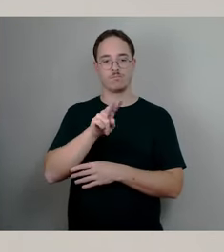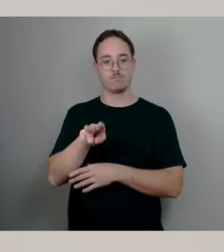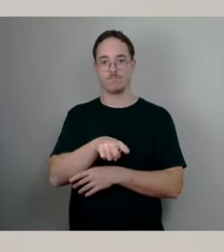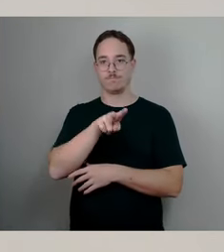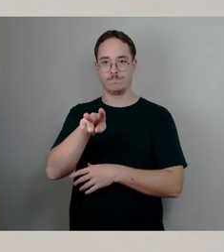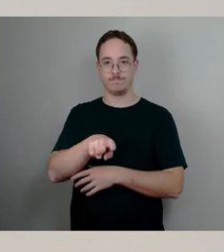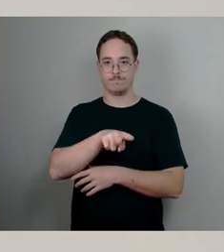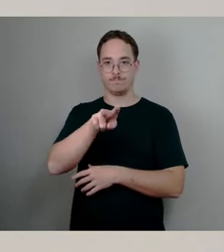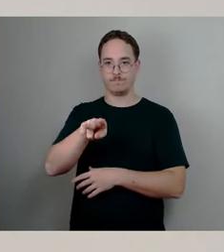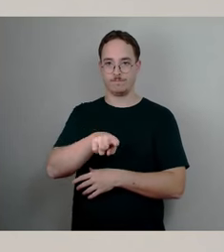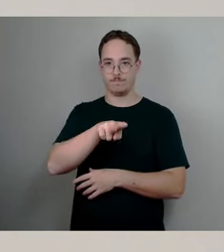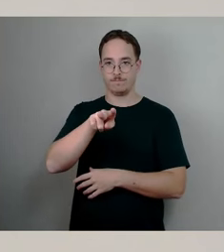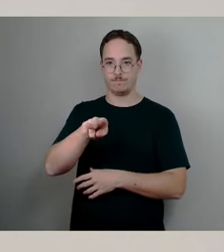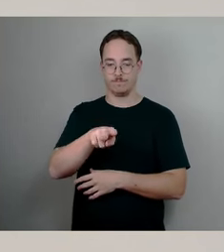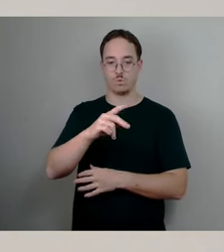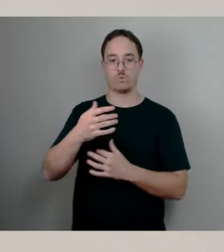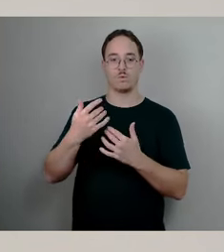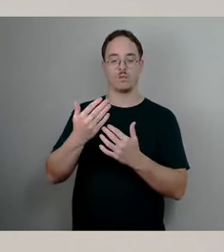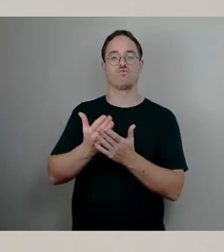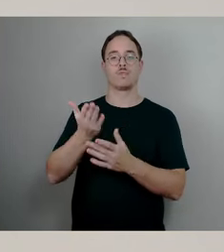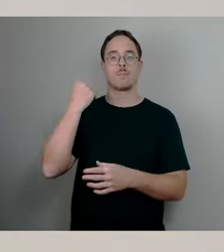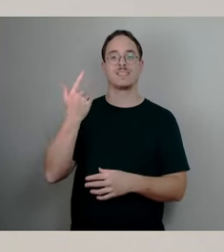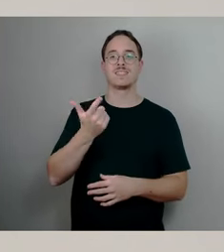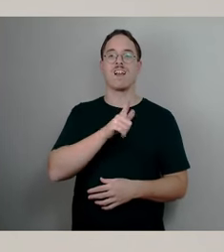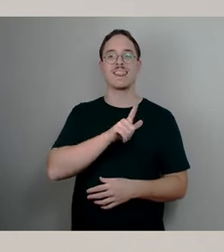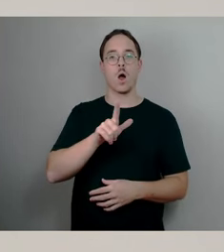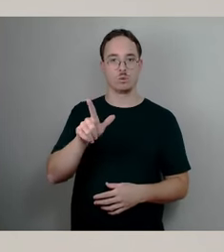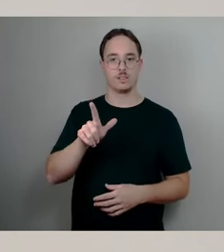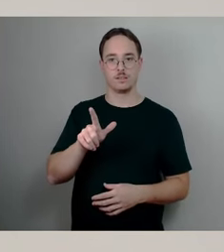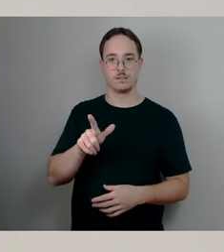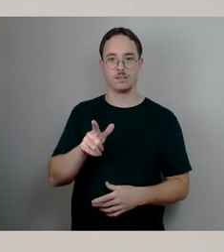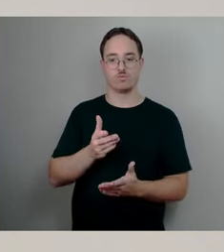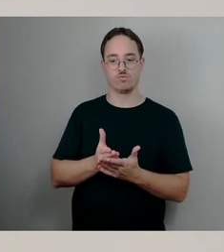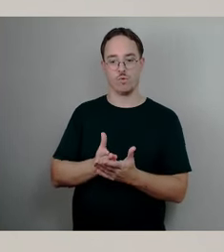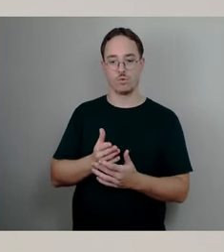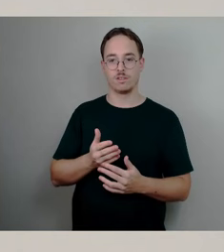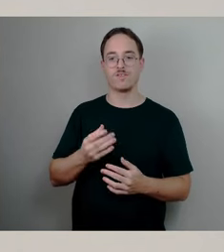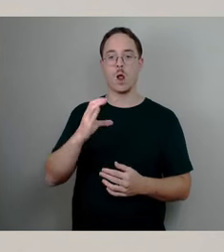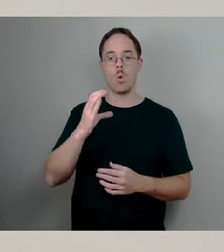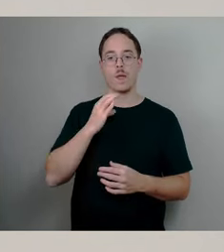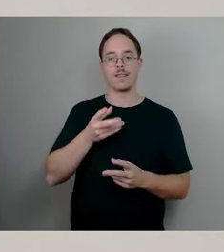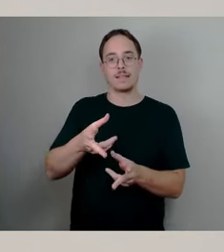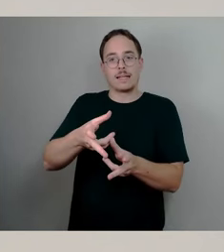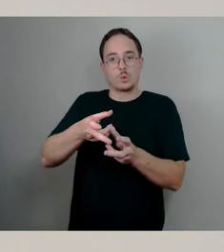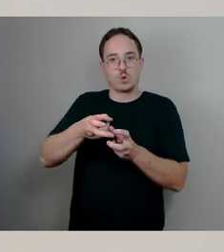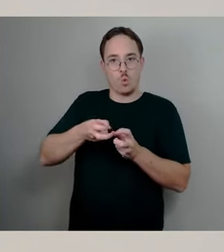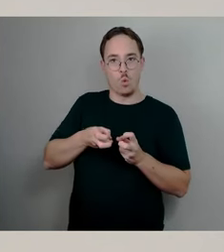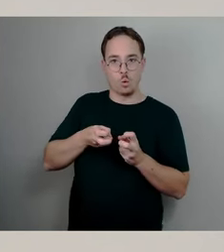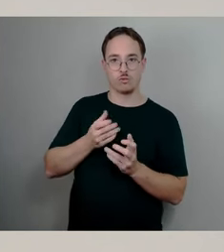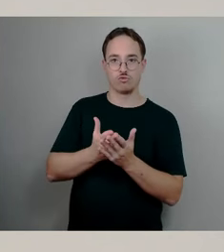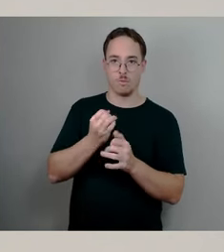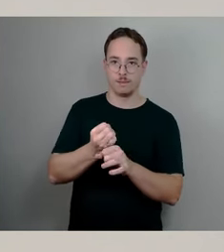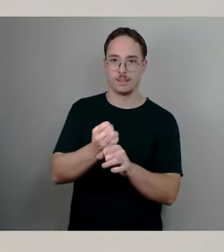durch Maßnahmen zum Chloridentzug behandelt. Prof. Marx hat